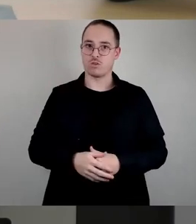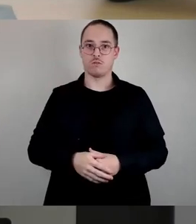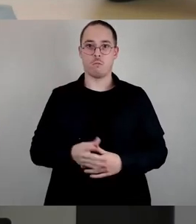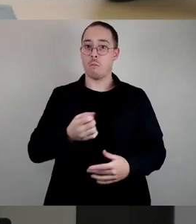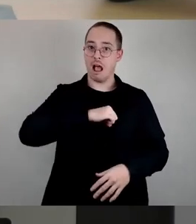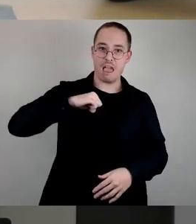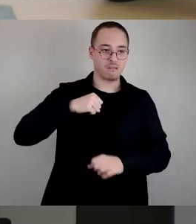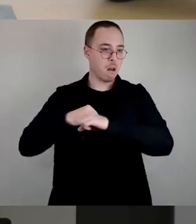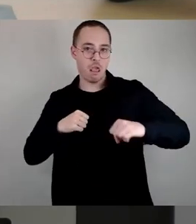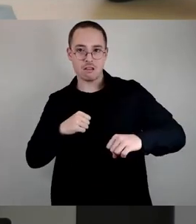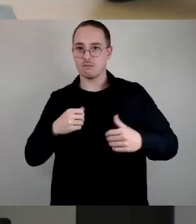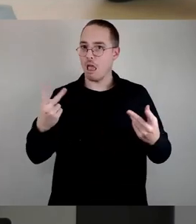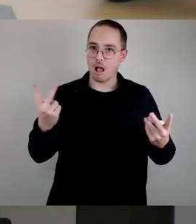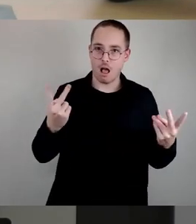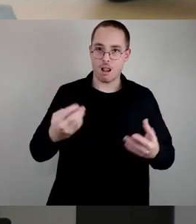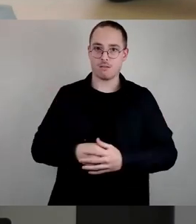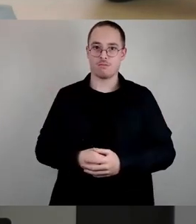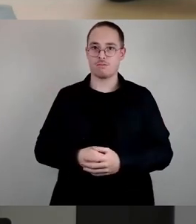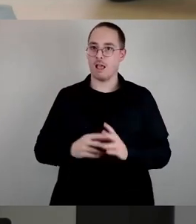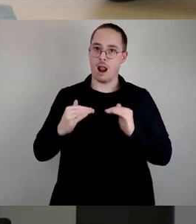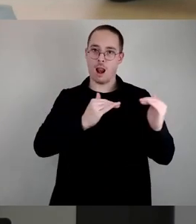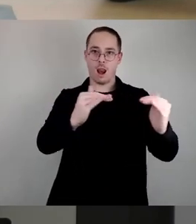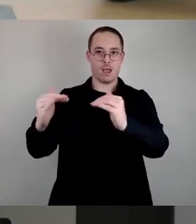kommen. Sie sind gleichsam entschieden zu bekämpfen.